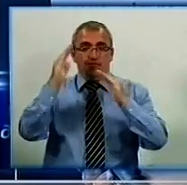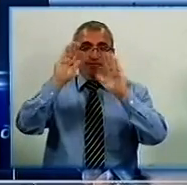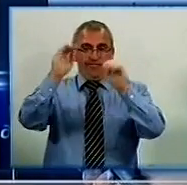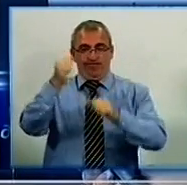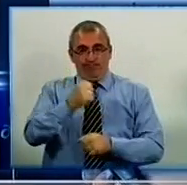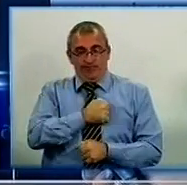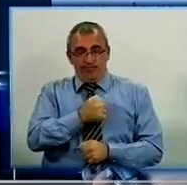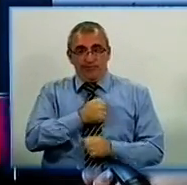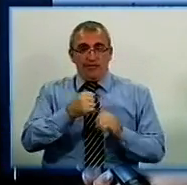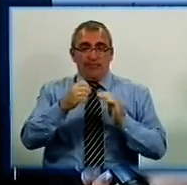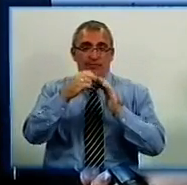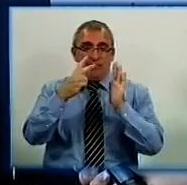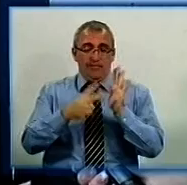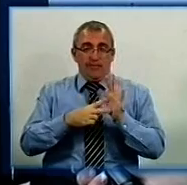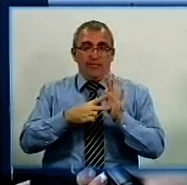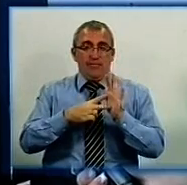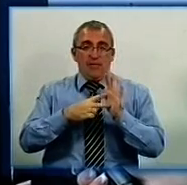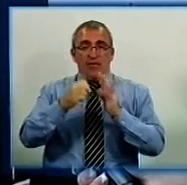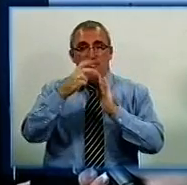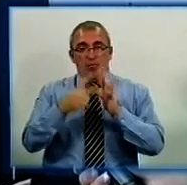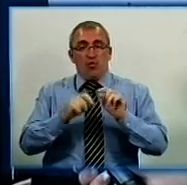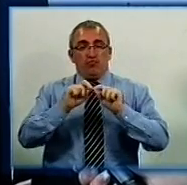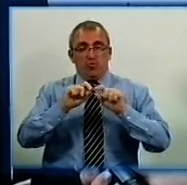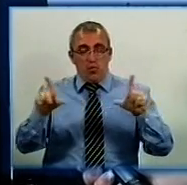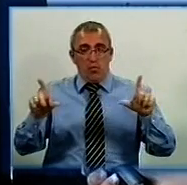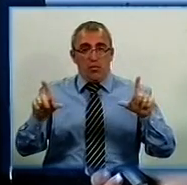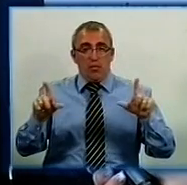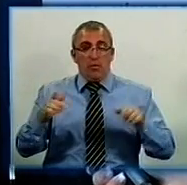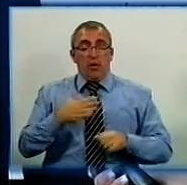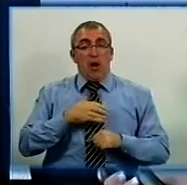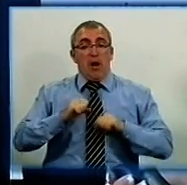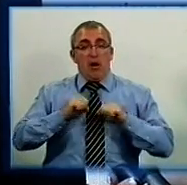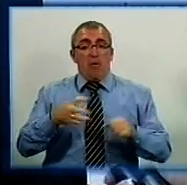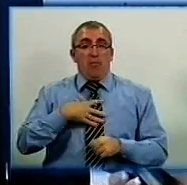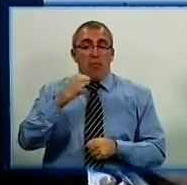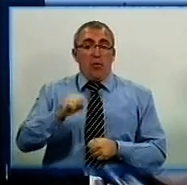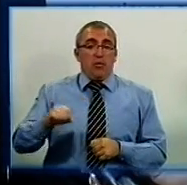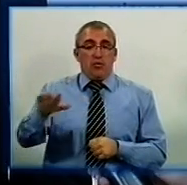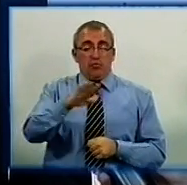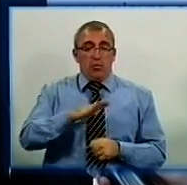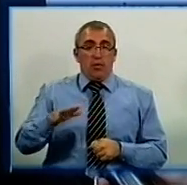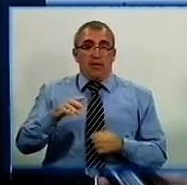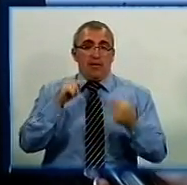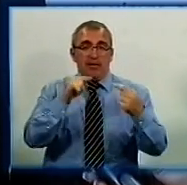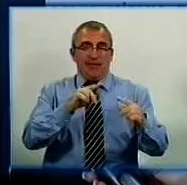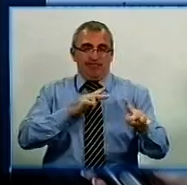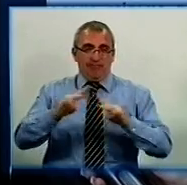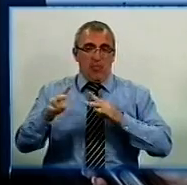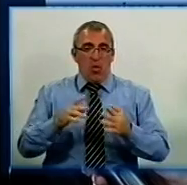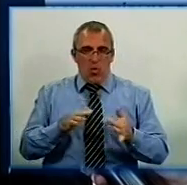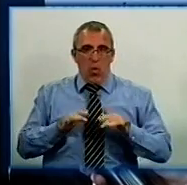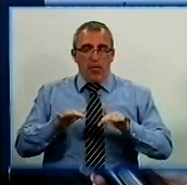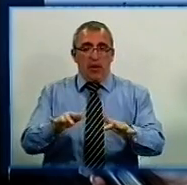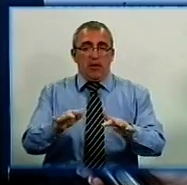-й і 17-й загальної світній школах нашим героям, які погибли в зоні антитерористичної операції. Далі у нас